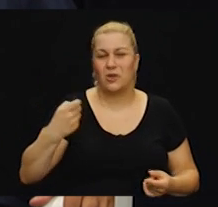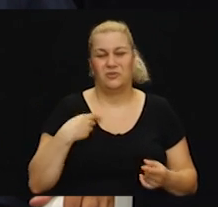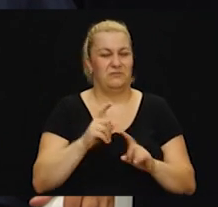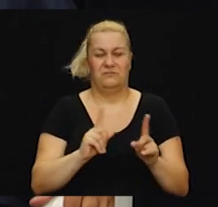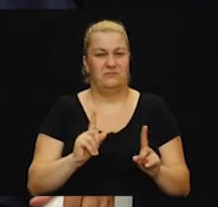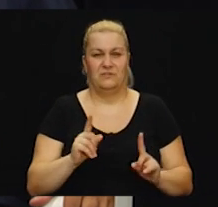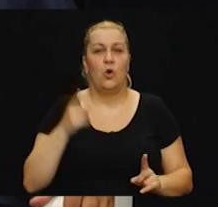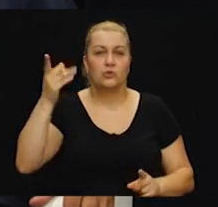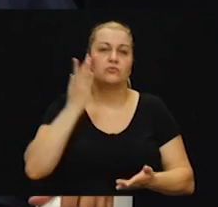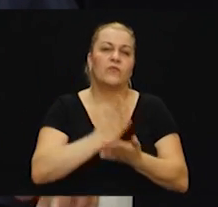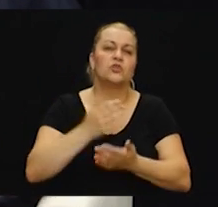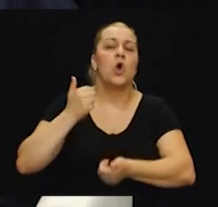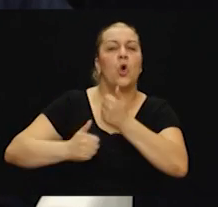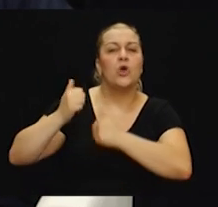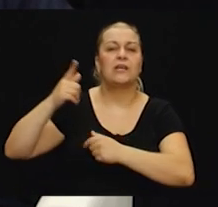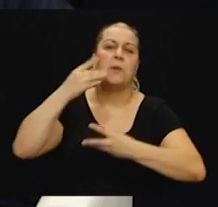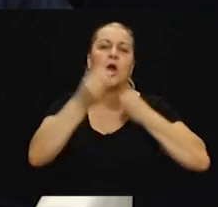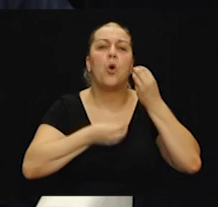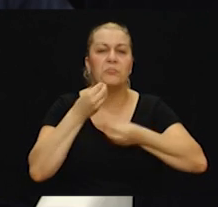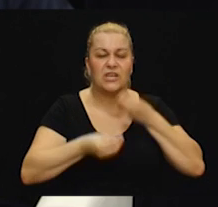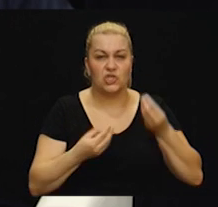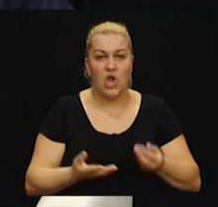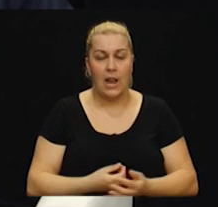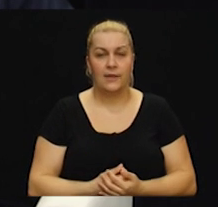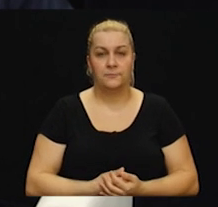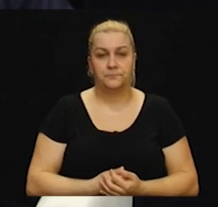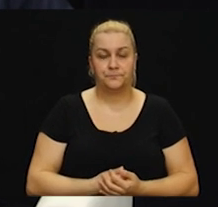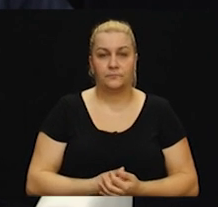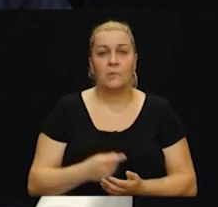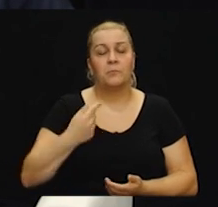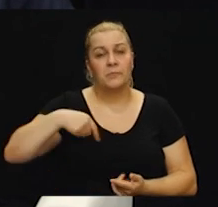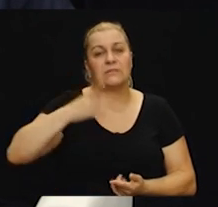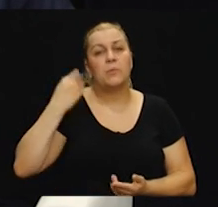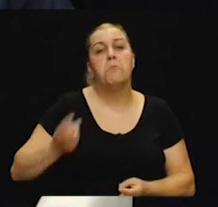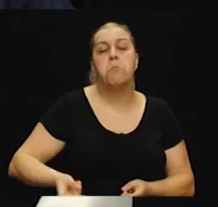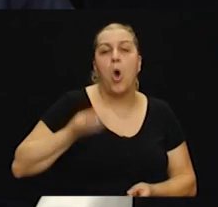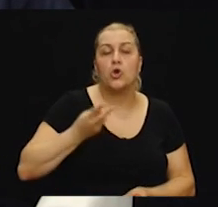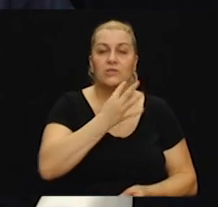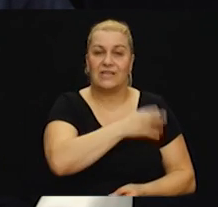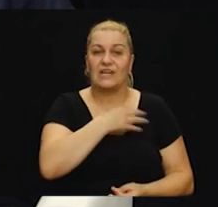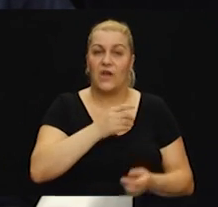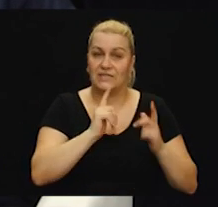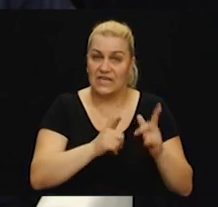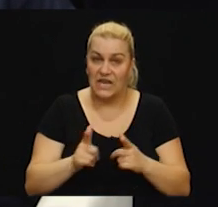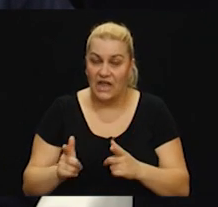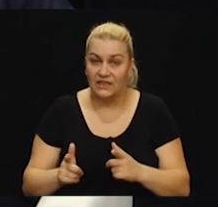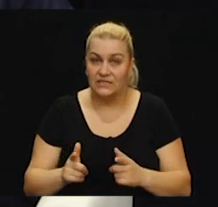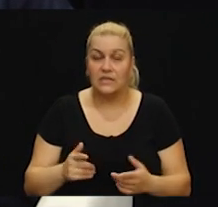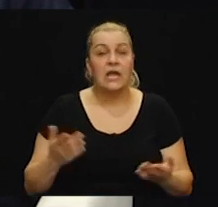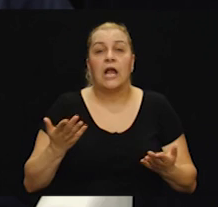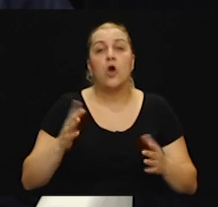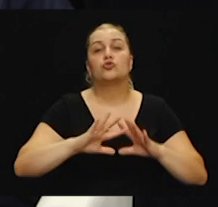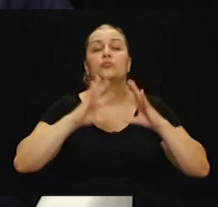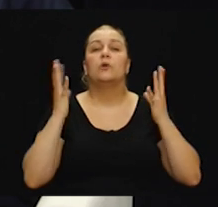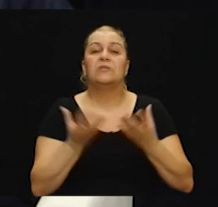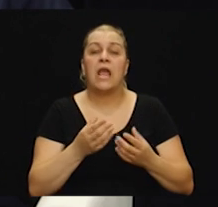je to za mašinerija već godinama pričala. Već se radi zaista o jednim ponosnim hrvatskim ratnicima, jasno kako su